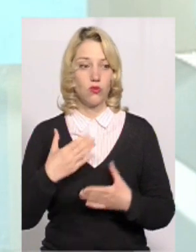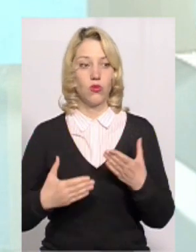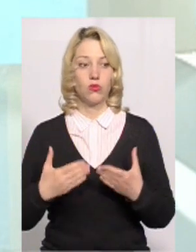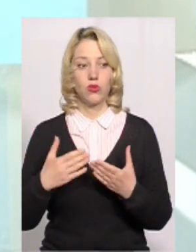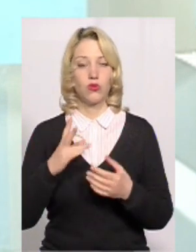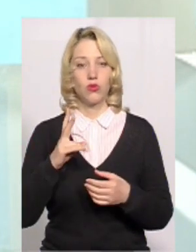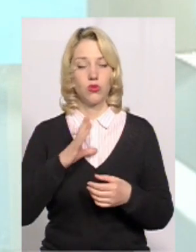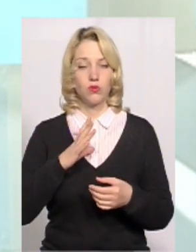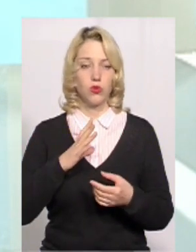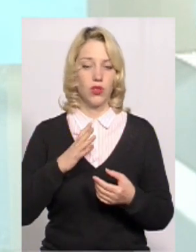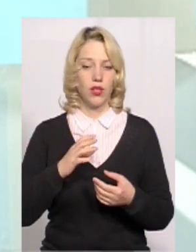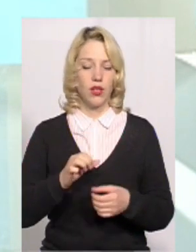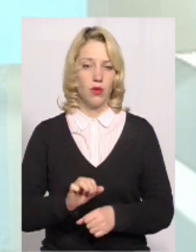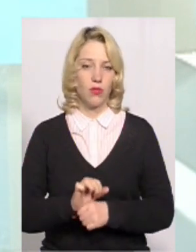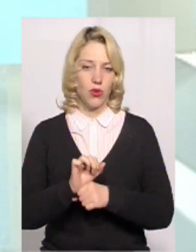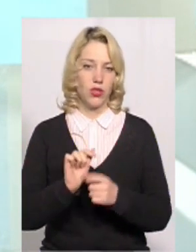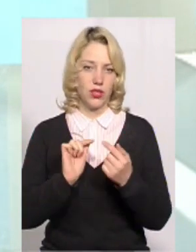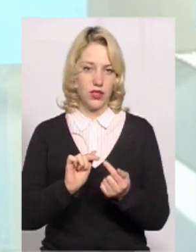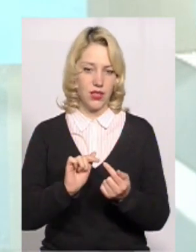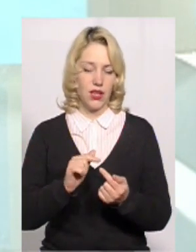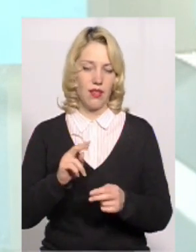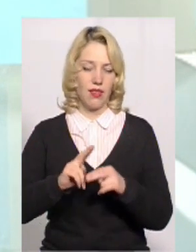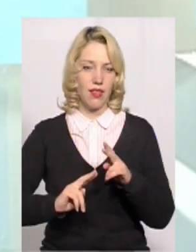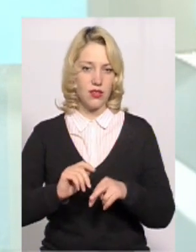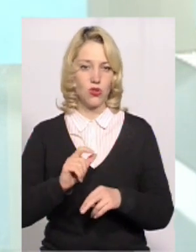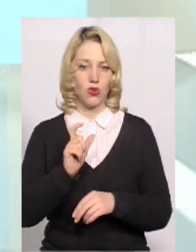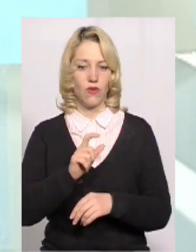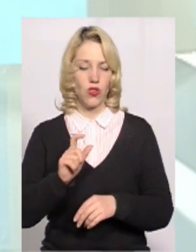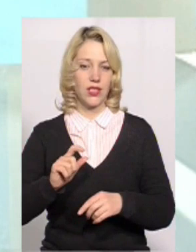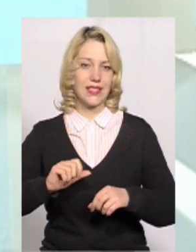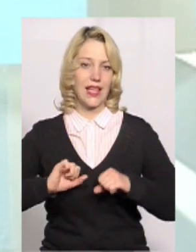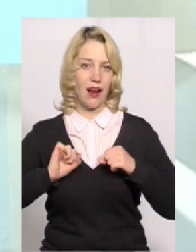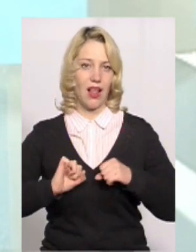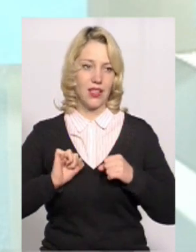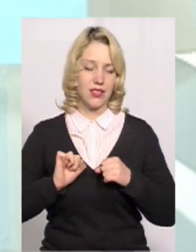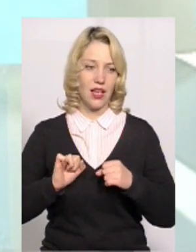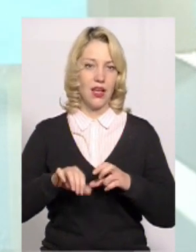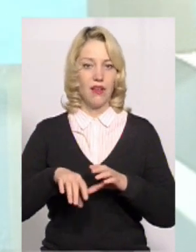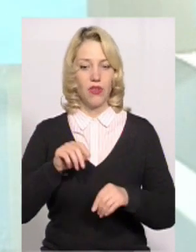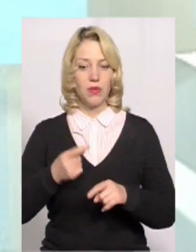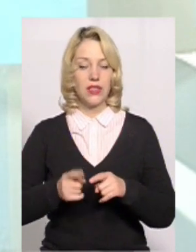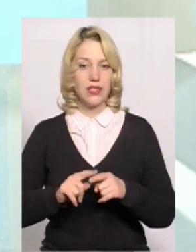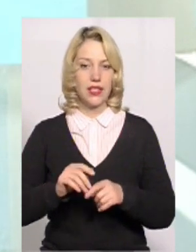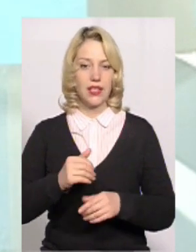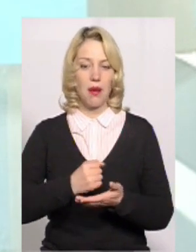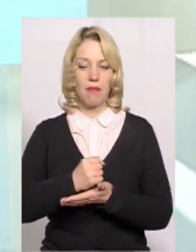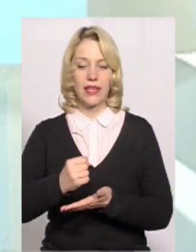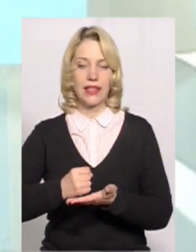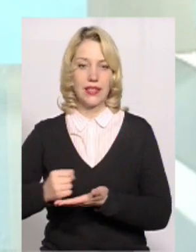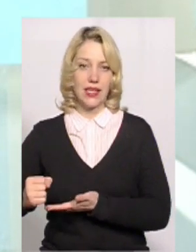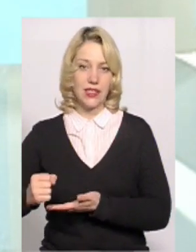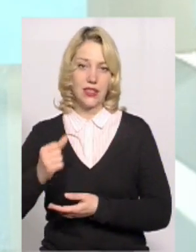якщо були в когось протестні настрої, або вони якогось старалися вибрати з тих претендентів,